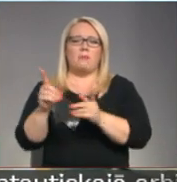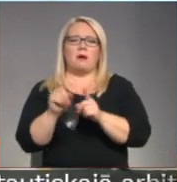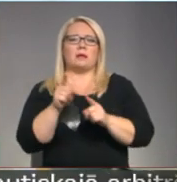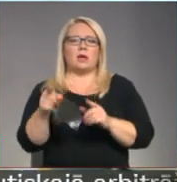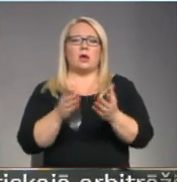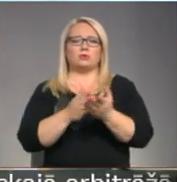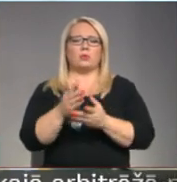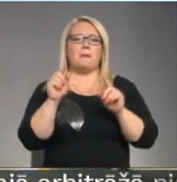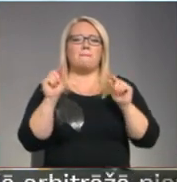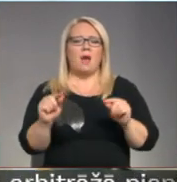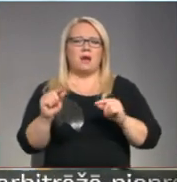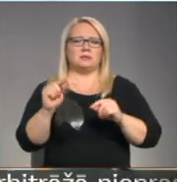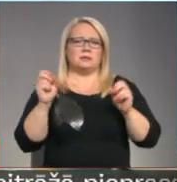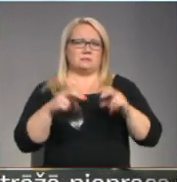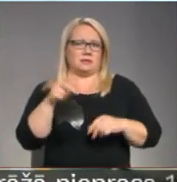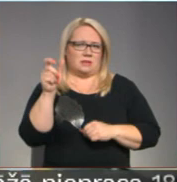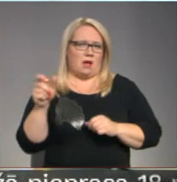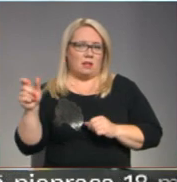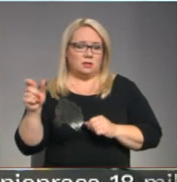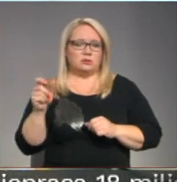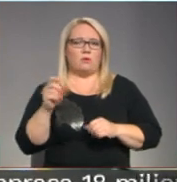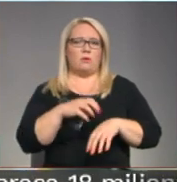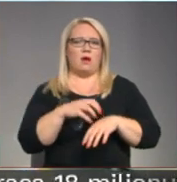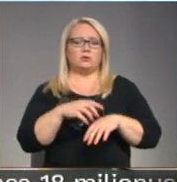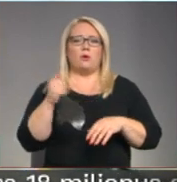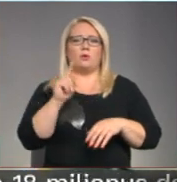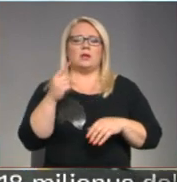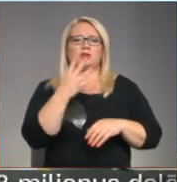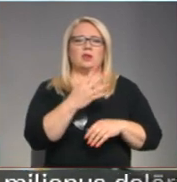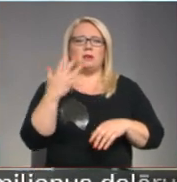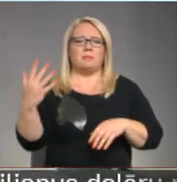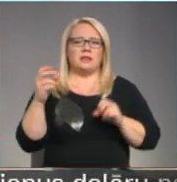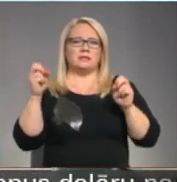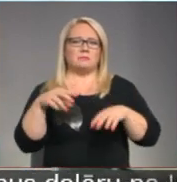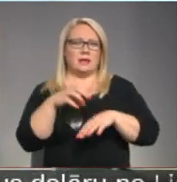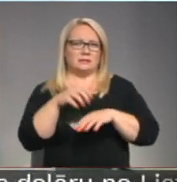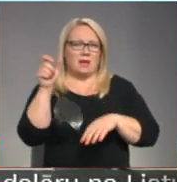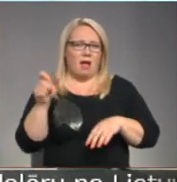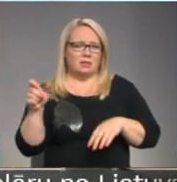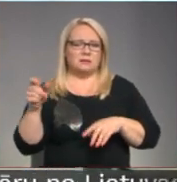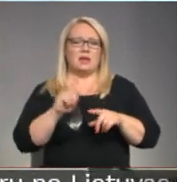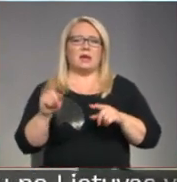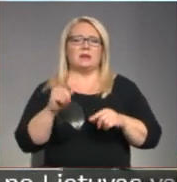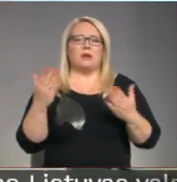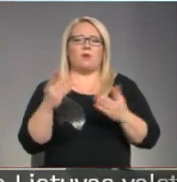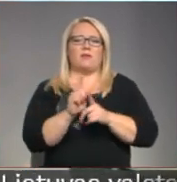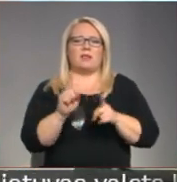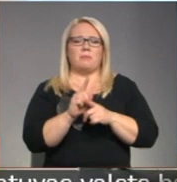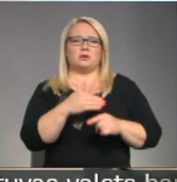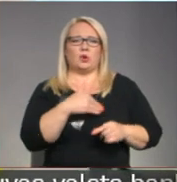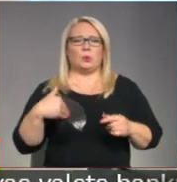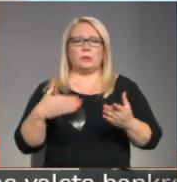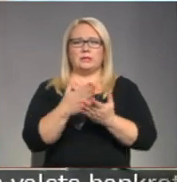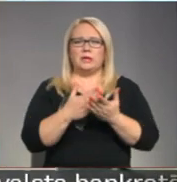ir maz speciālistu, kur ir tikai 4-5 speciālistu attiecīgajā speciālitātei, kas var pieņemt kaut vai tie paši krūtas